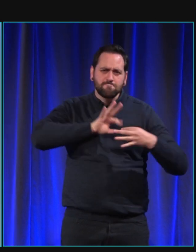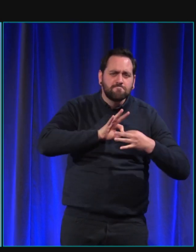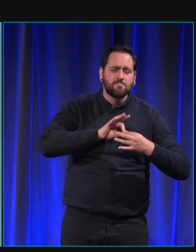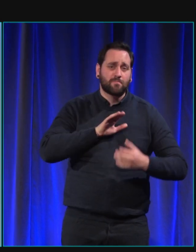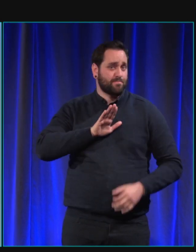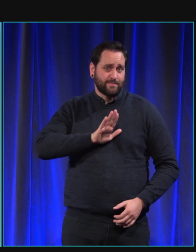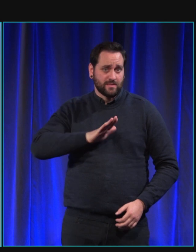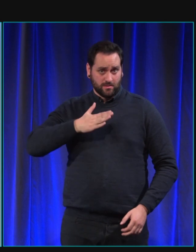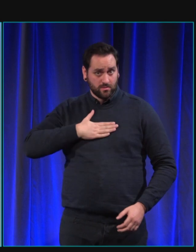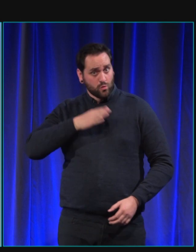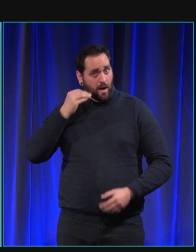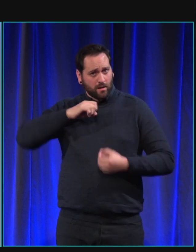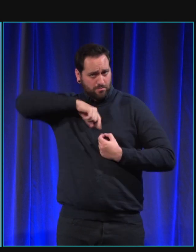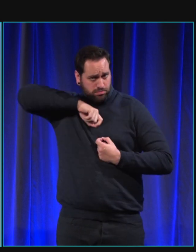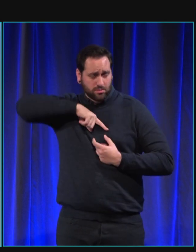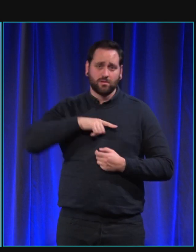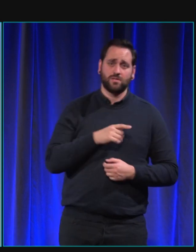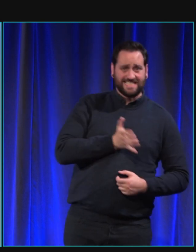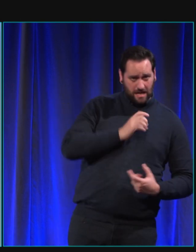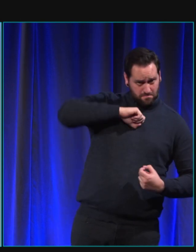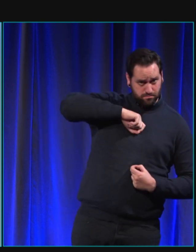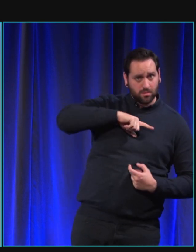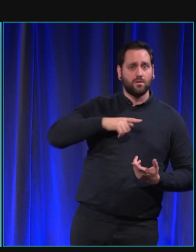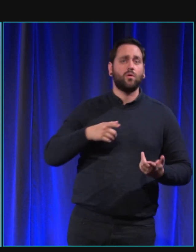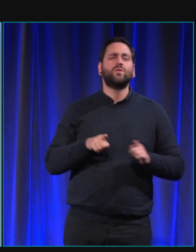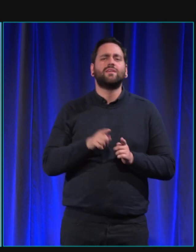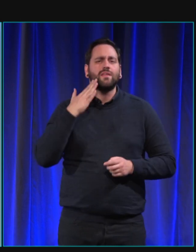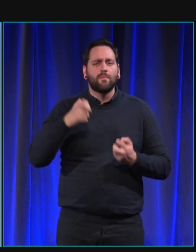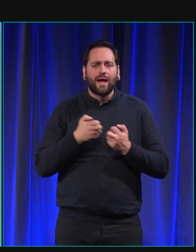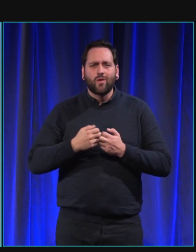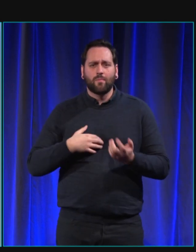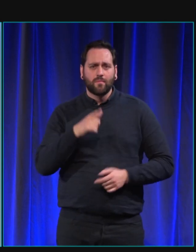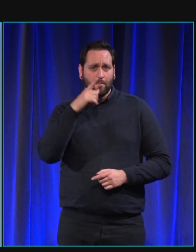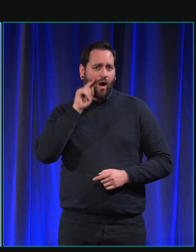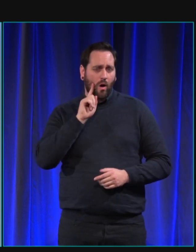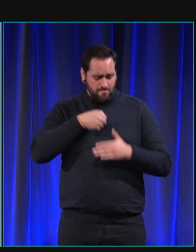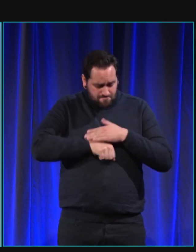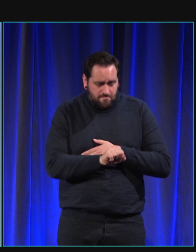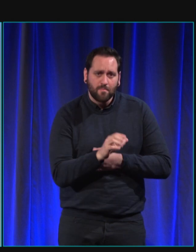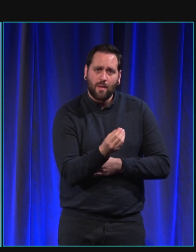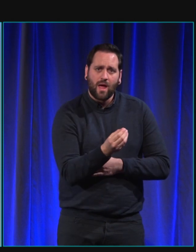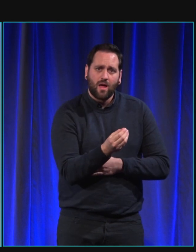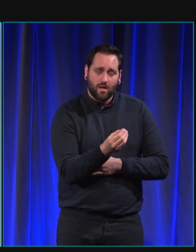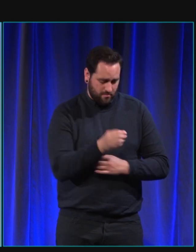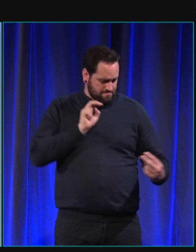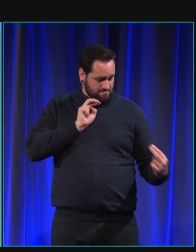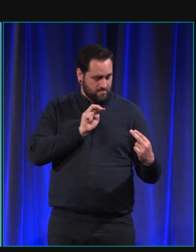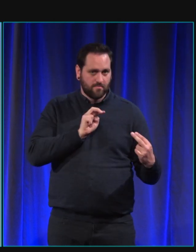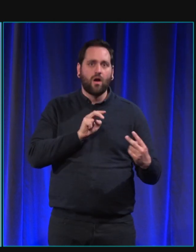qu'on sécrète notamment dans les relations aussi parents-bébés et qui aiderait à tisser un lien avec le partenaire social.